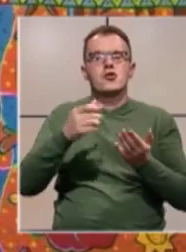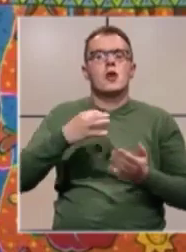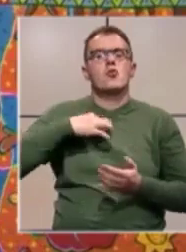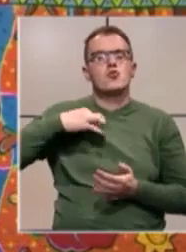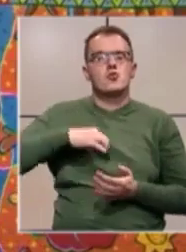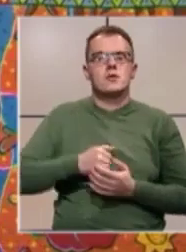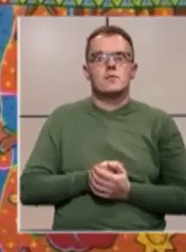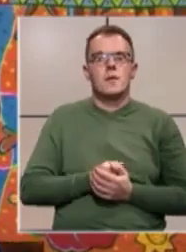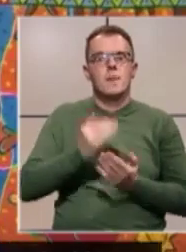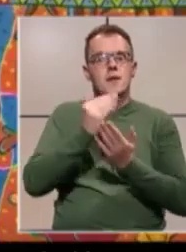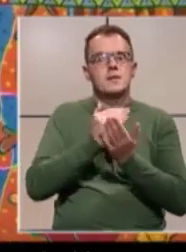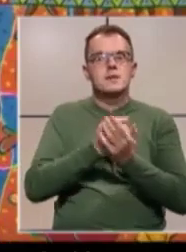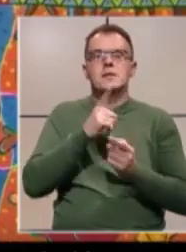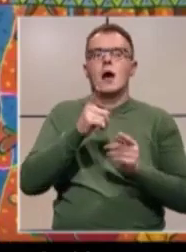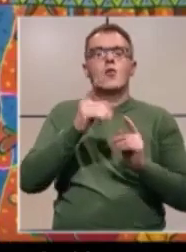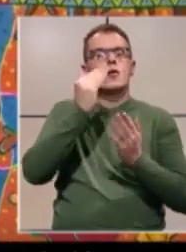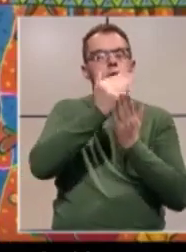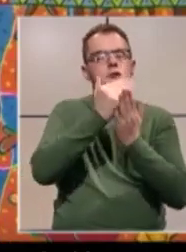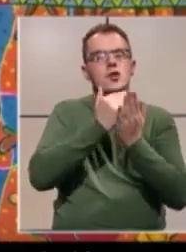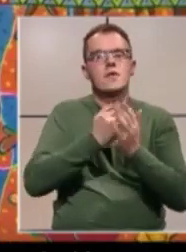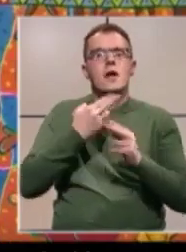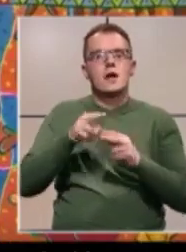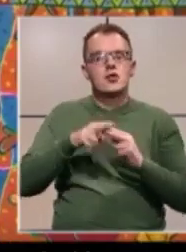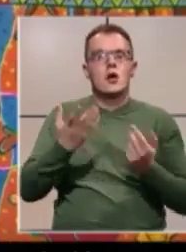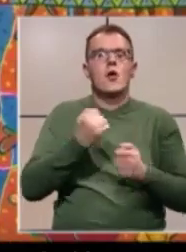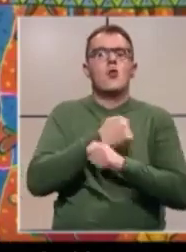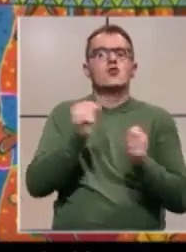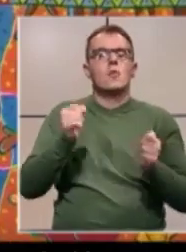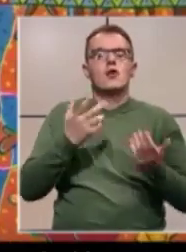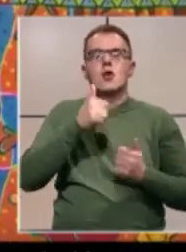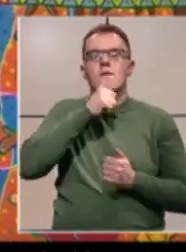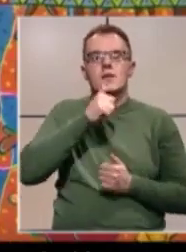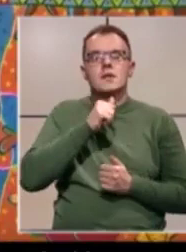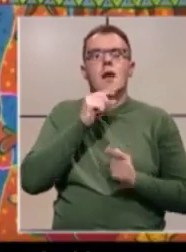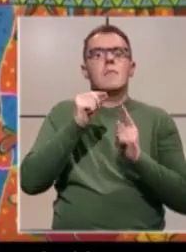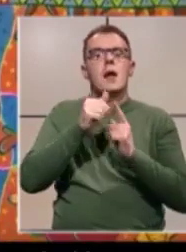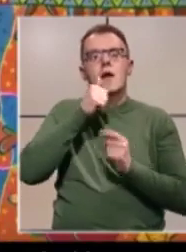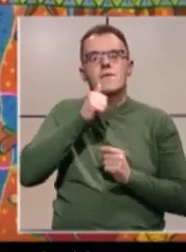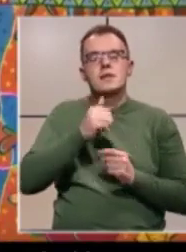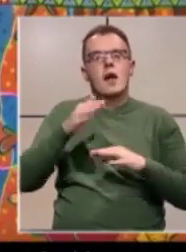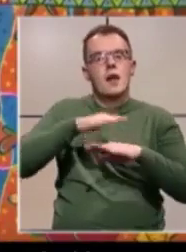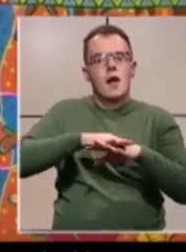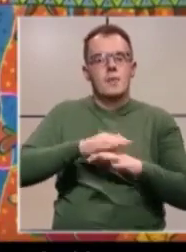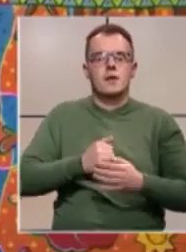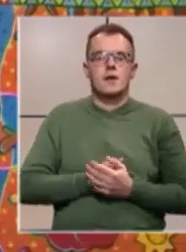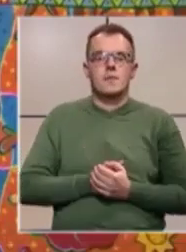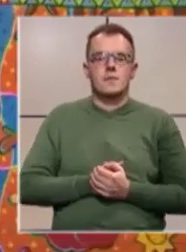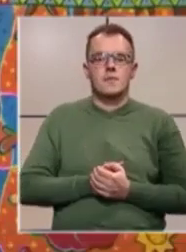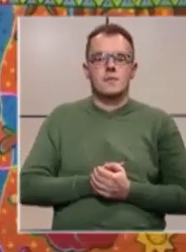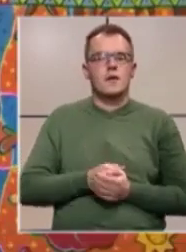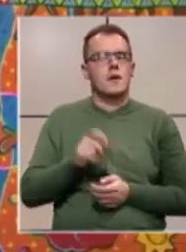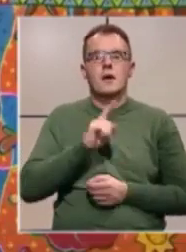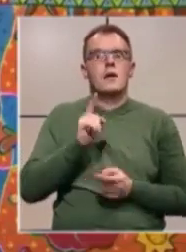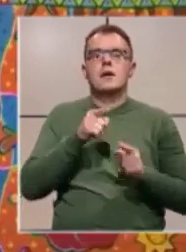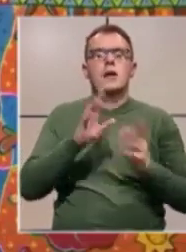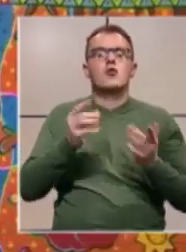U zakonu je čitav niz rješenja oslobađanja fiskalnih i parafiskalnih nameta. I nije